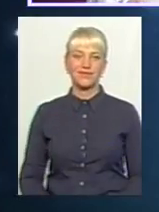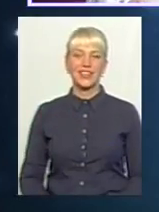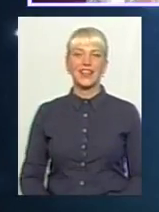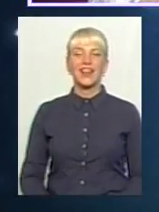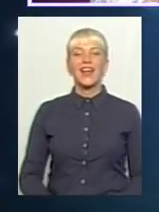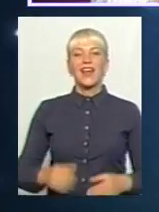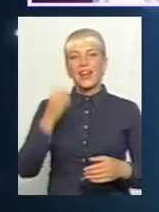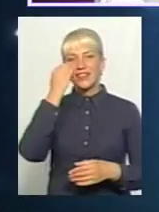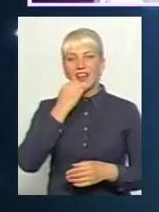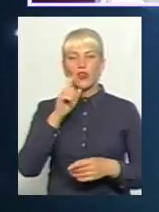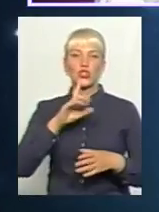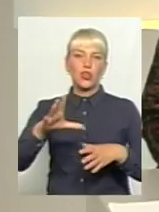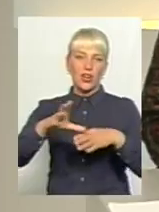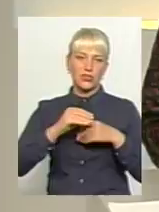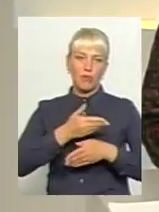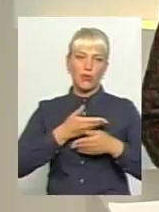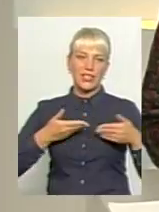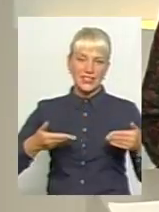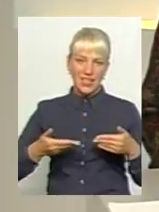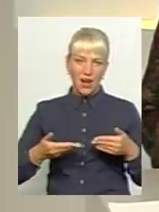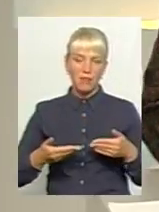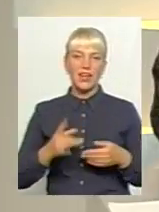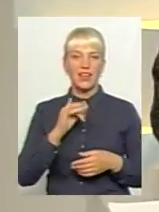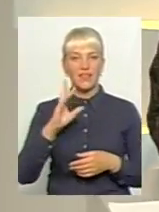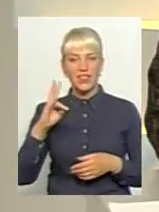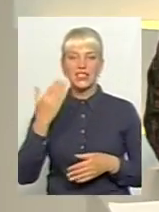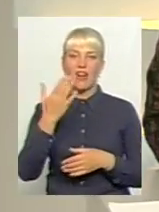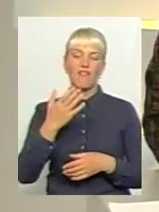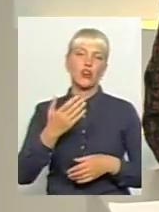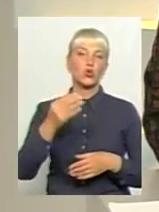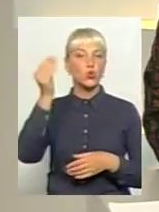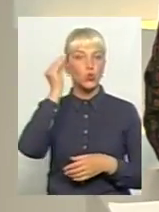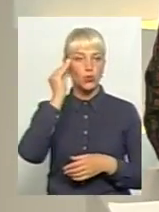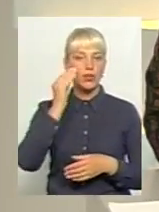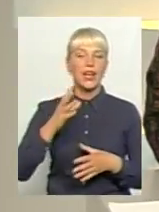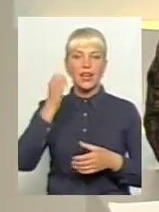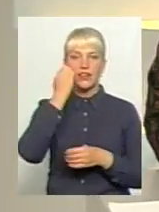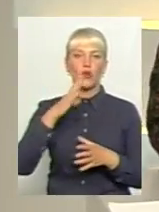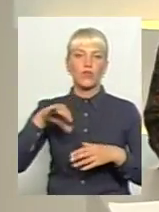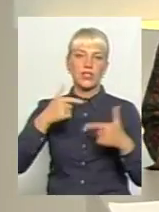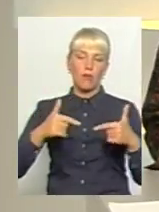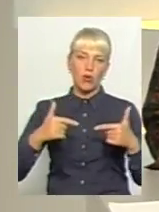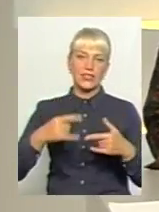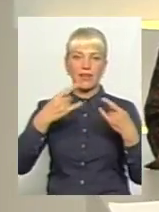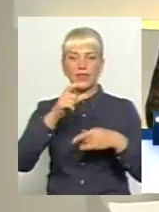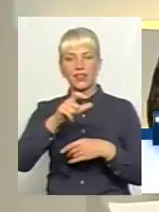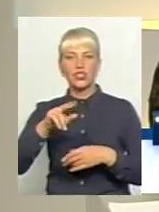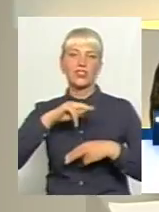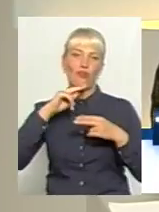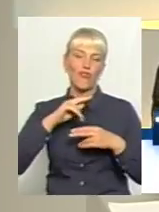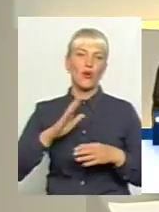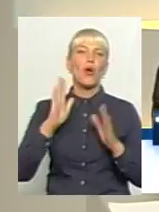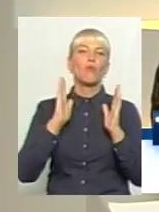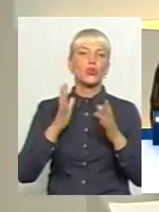Дякую, Рівне, дякую за те, що були сьогодні з нами, за вашу компетентну думку. Дякую всім гостям у студії, телеглядачам за увагу.